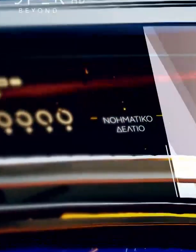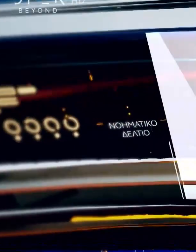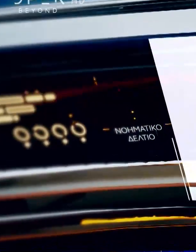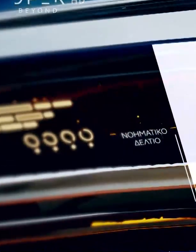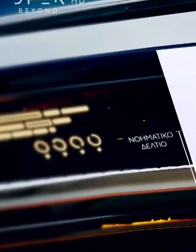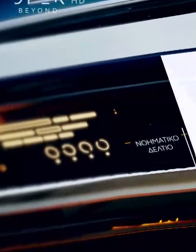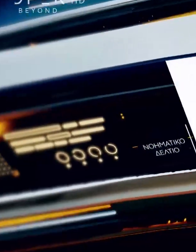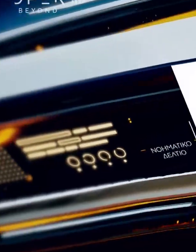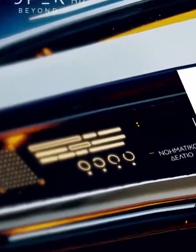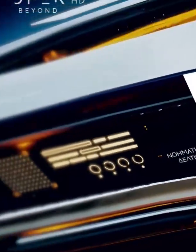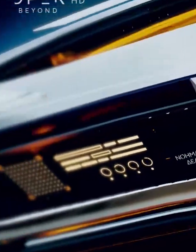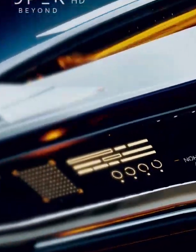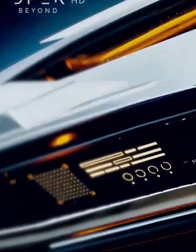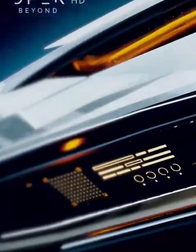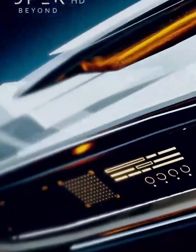Μουσική